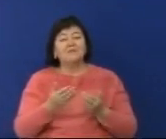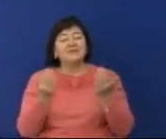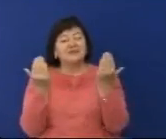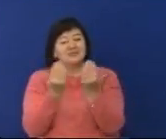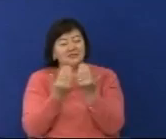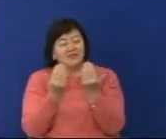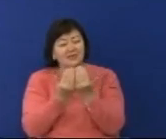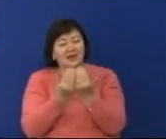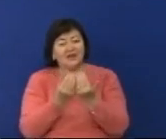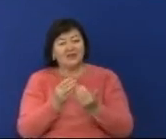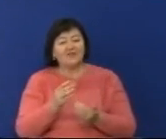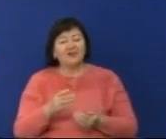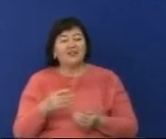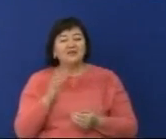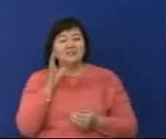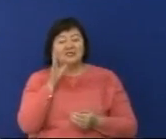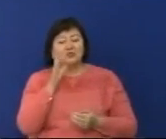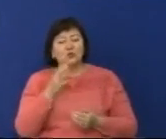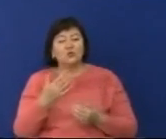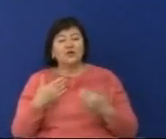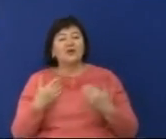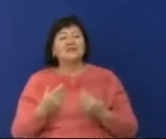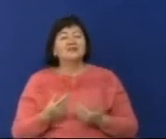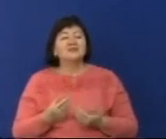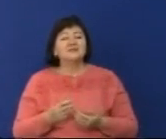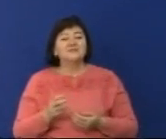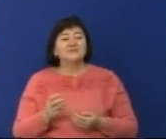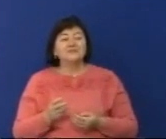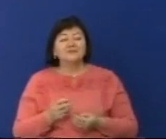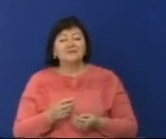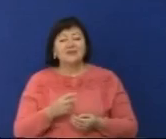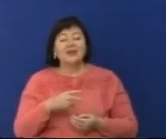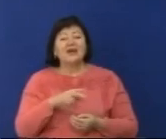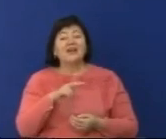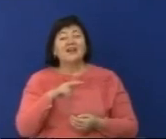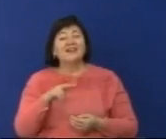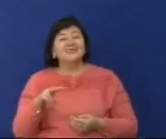осынсы е әзірленді. Орталы ғаланды әдеби кейіпкерлер флешмоб биледі.